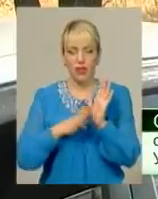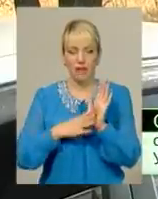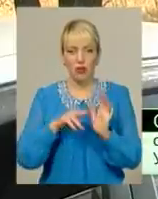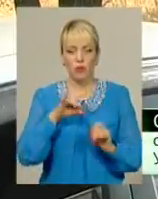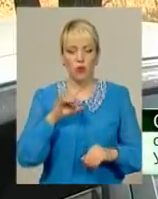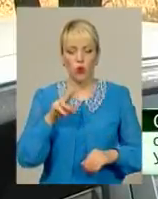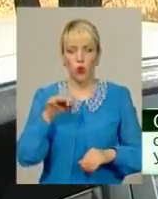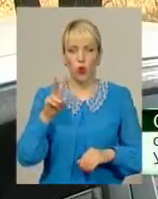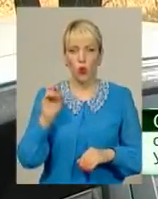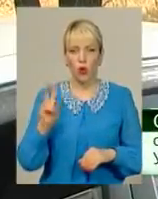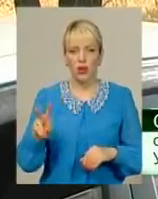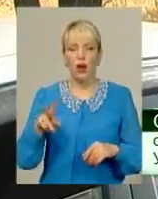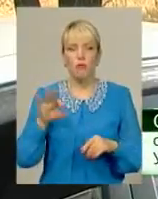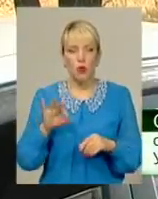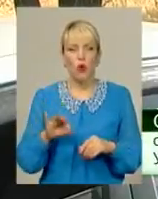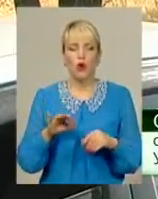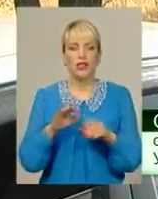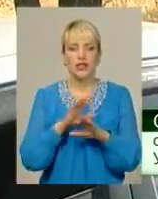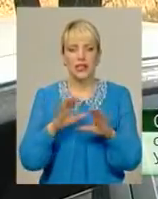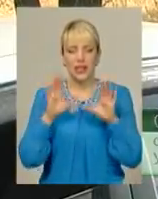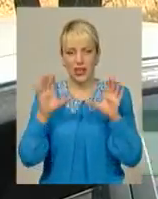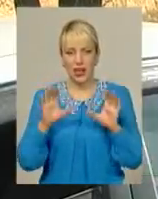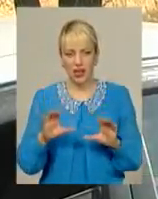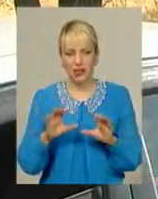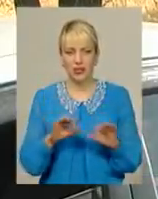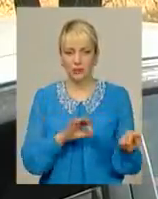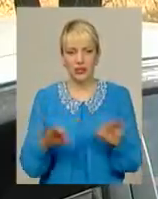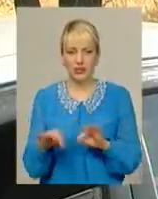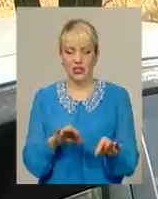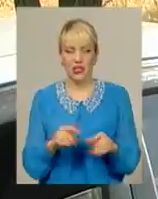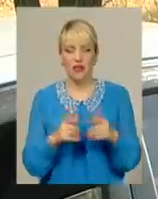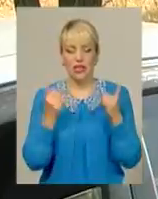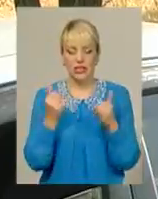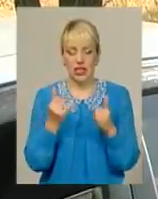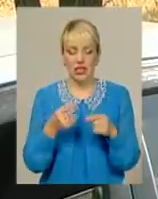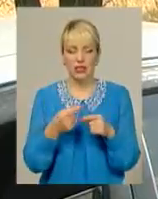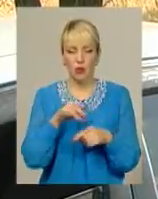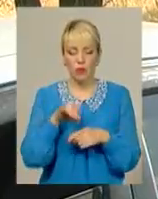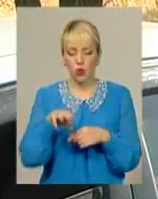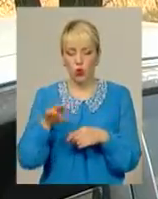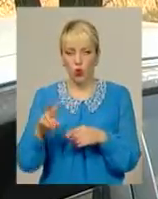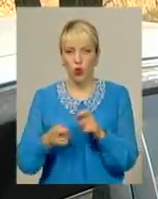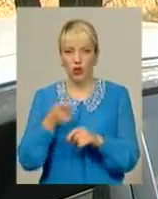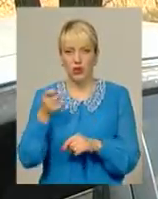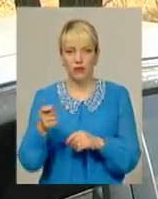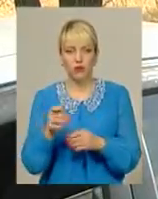про адмістанцію правопорушення на нелегальних перевізників. В даний час протоколи перебувають в суді.